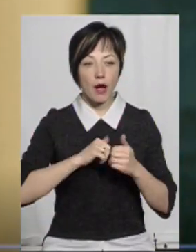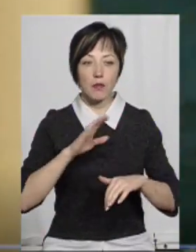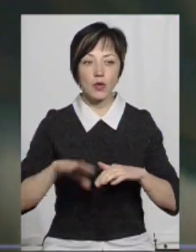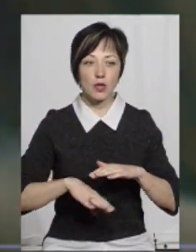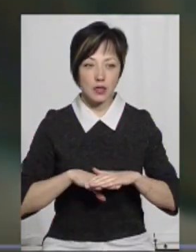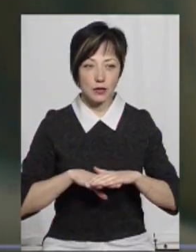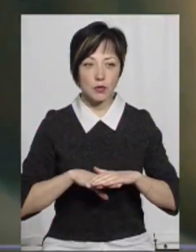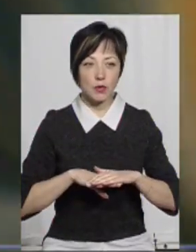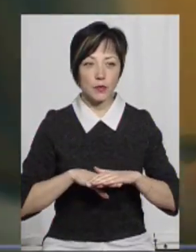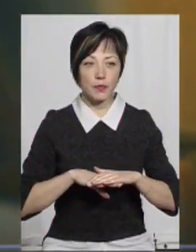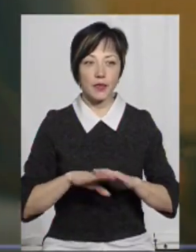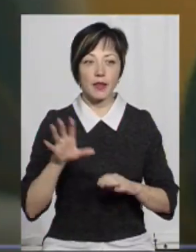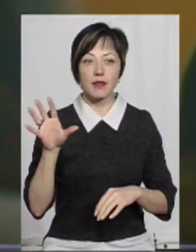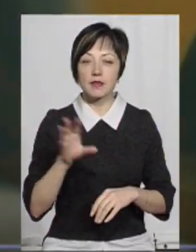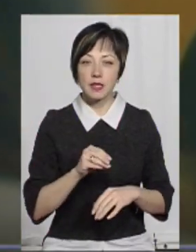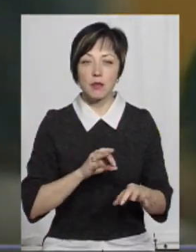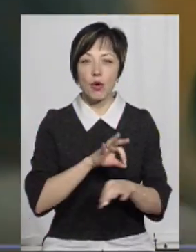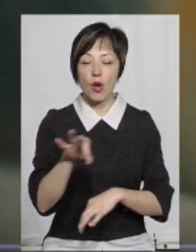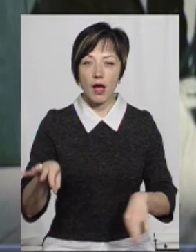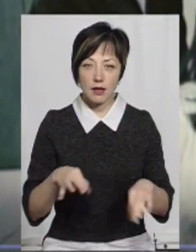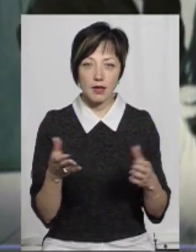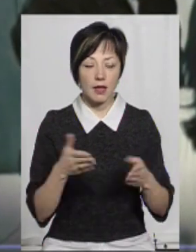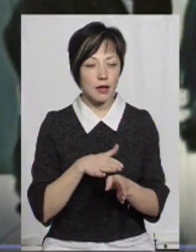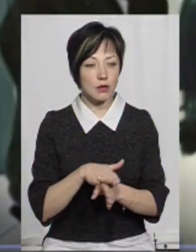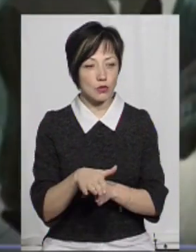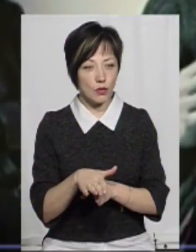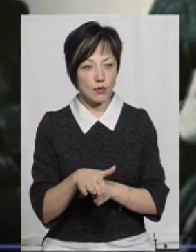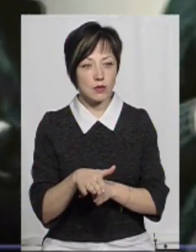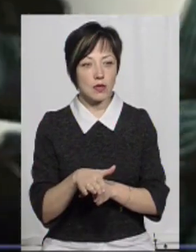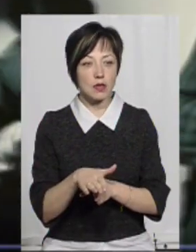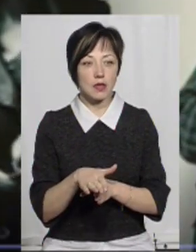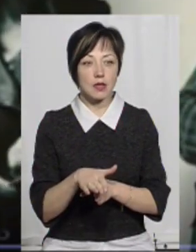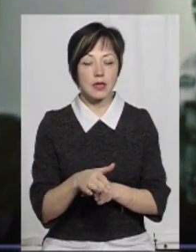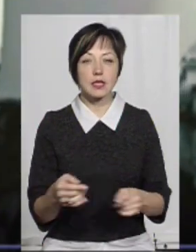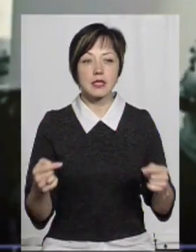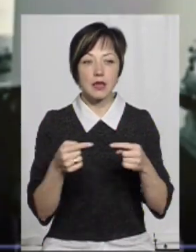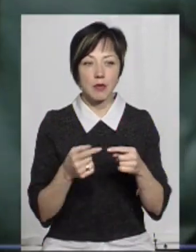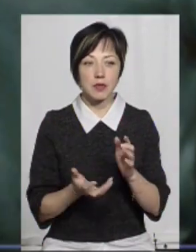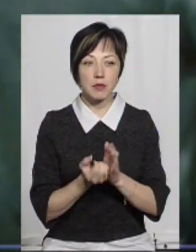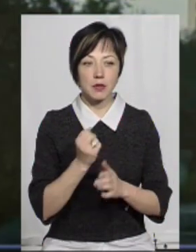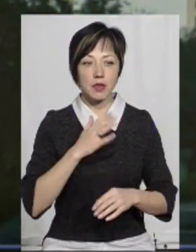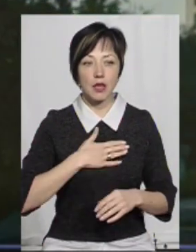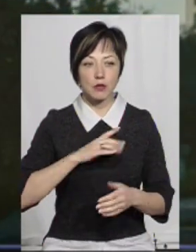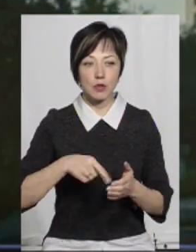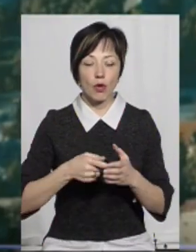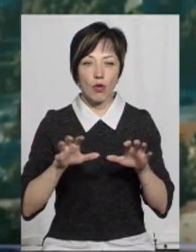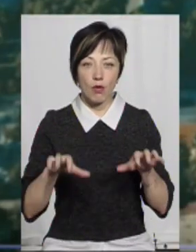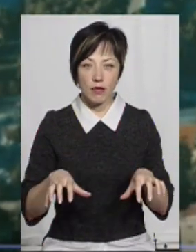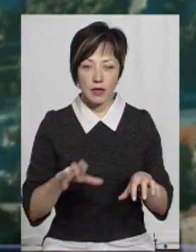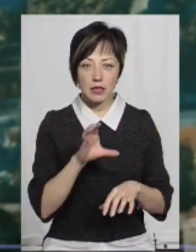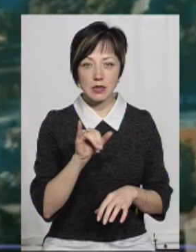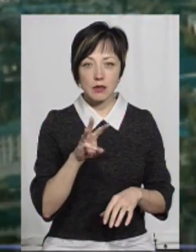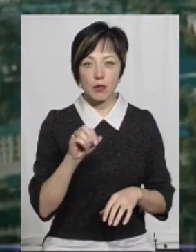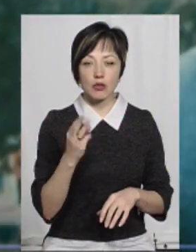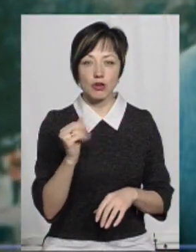Каменці-Подільському, всі проєкти, які реалізовуються, вони реалізовуються саме за підтримки нашого міського голови Михайла